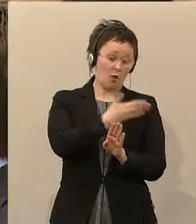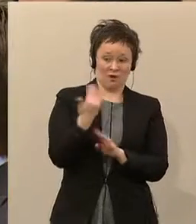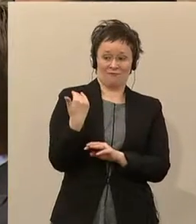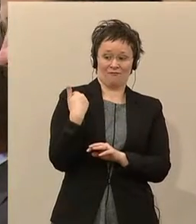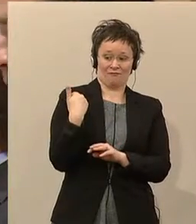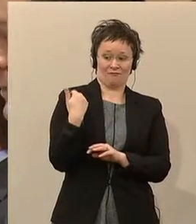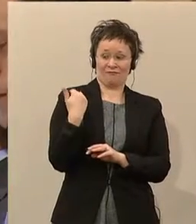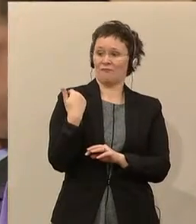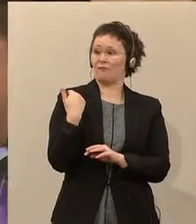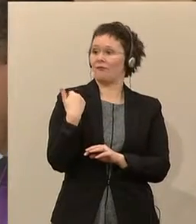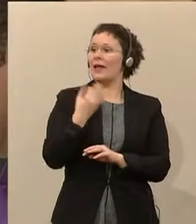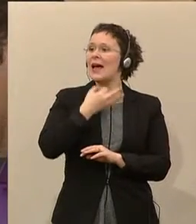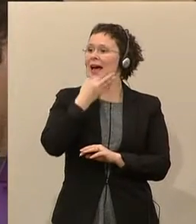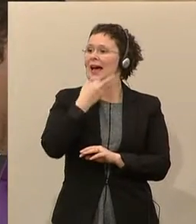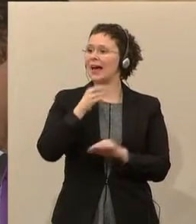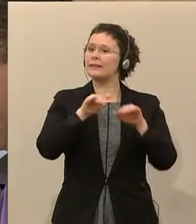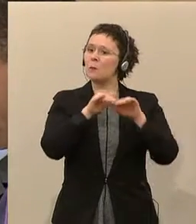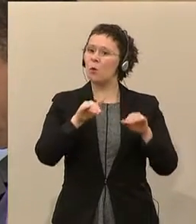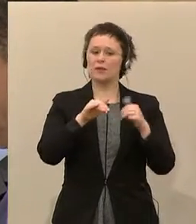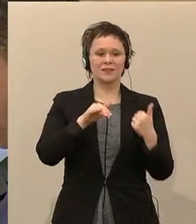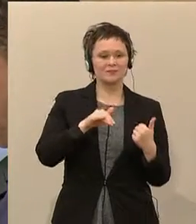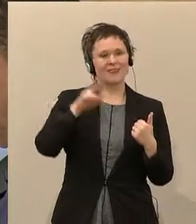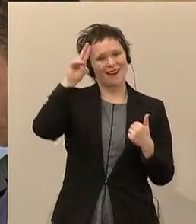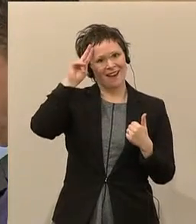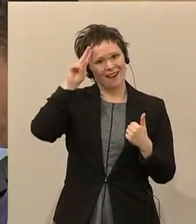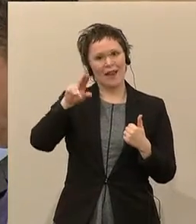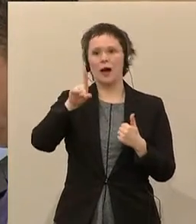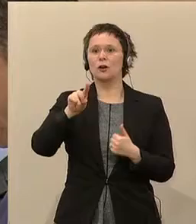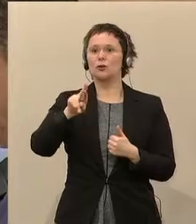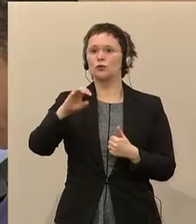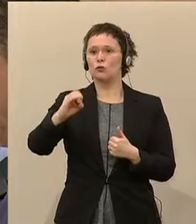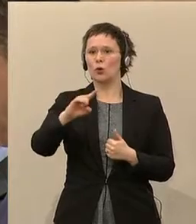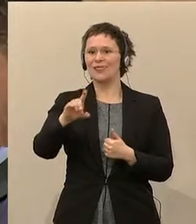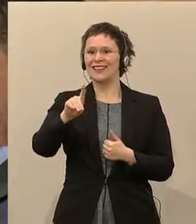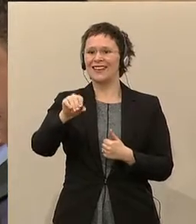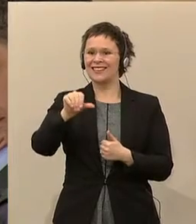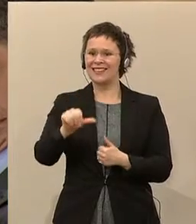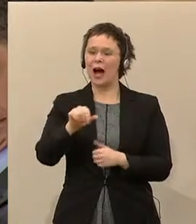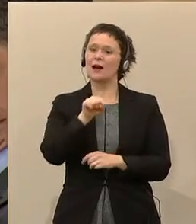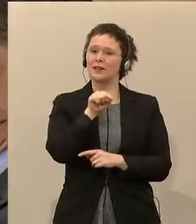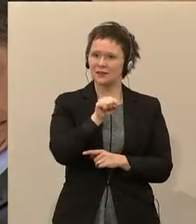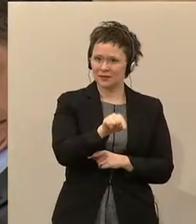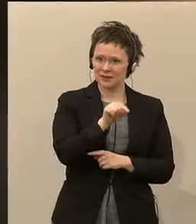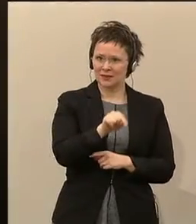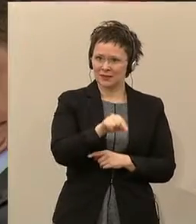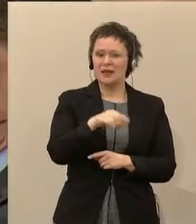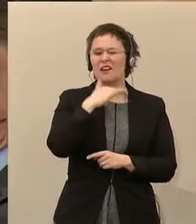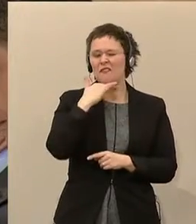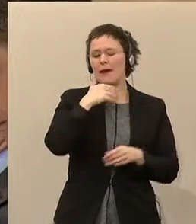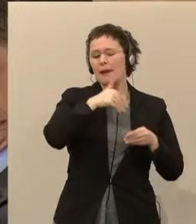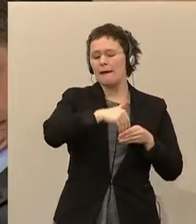Herr Abgeordnete Trotz da zitiert, vieles über den Inhalt aus dem gestrigen Nationalen Sicherheitsrat erzählt.